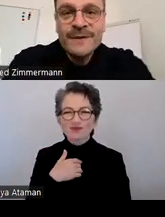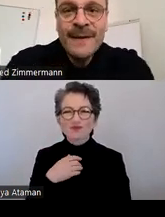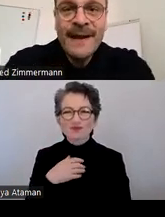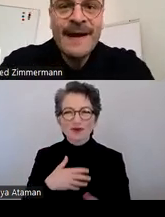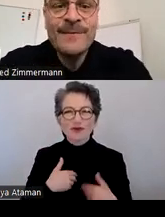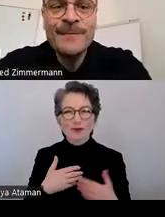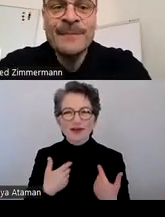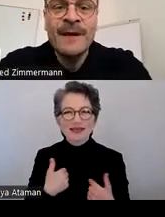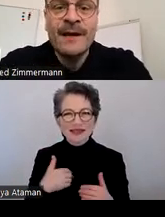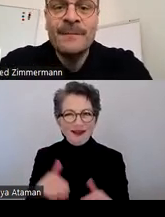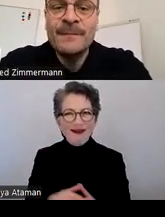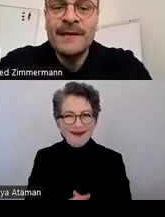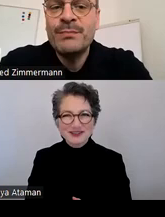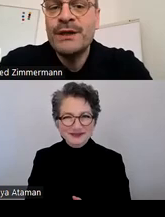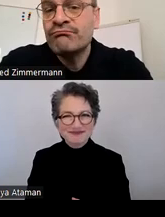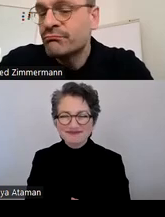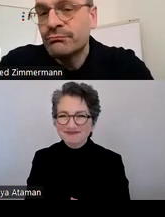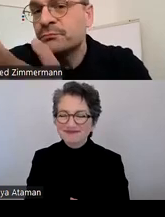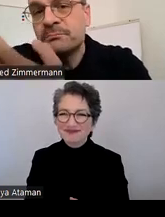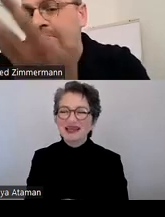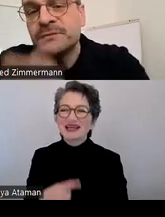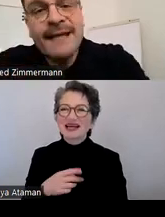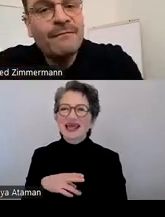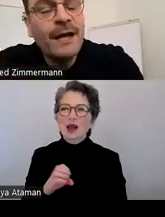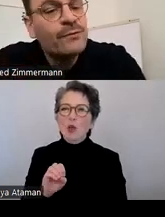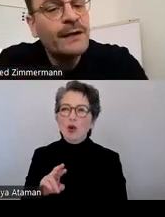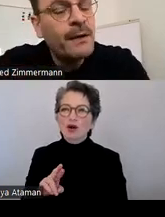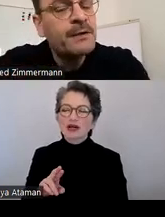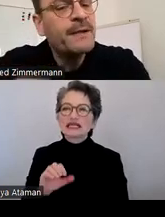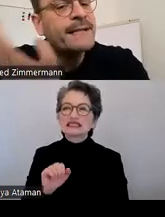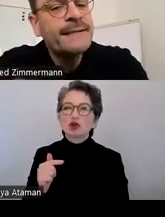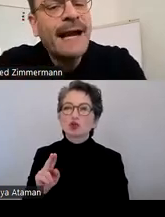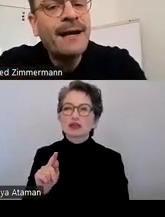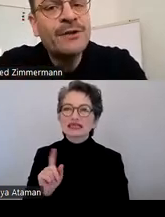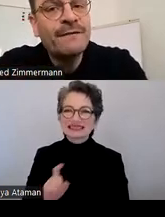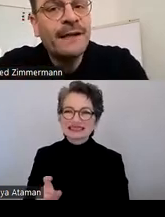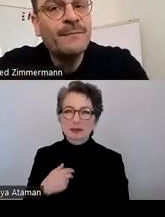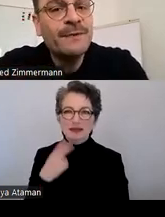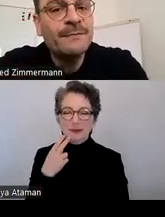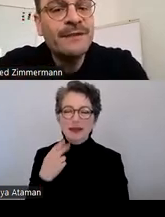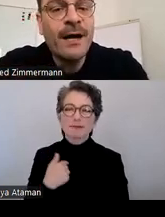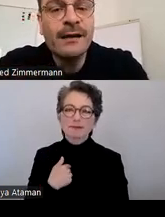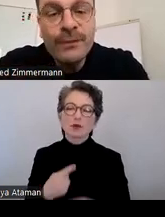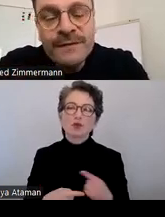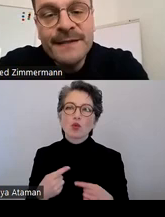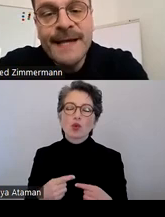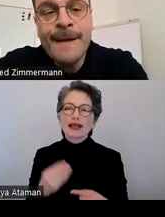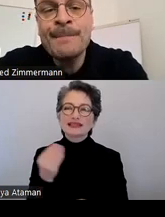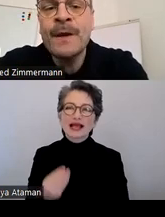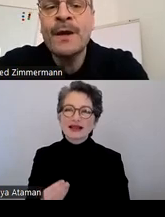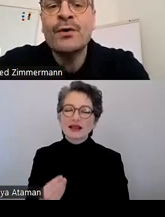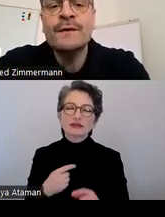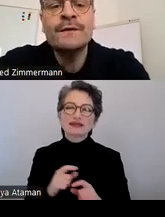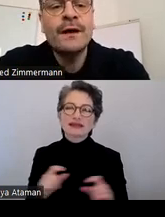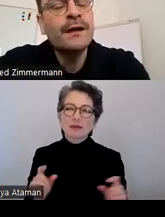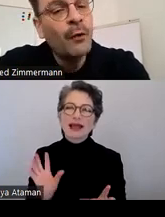Gregor Stutz mein Name. Ich bin als Designer, beschäftige mich mit dem Thema Inclusive Design